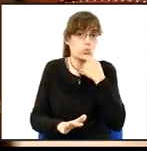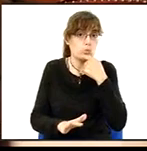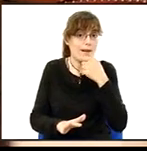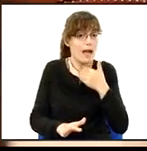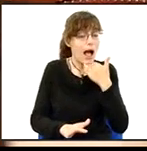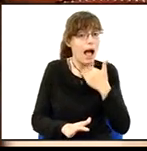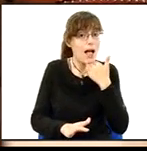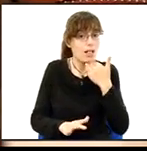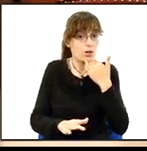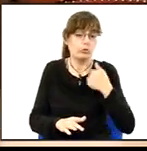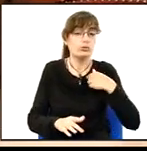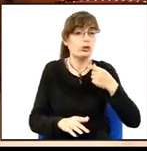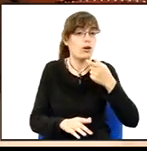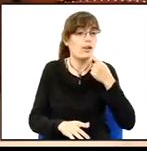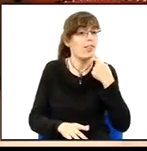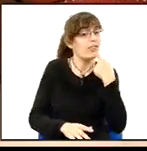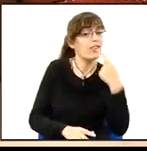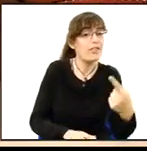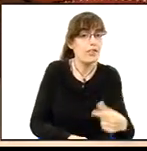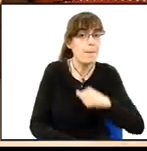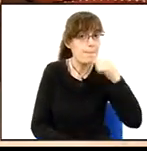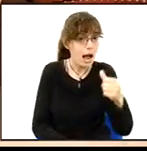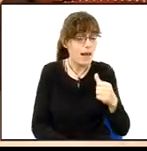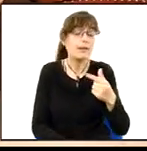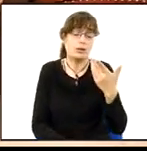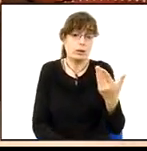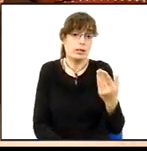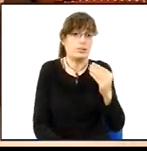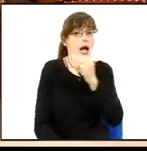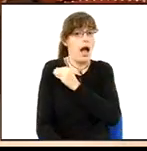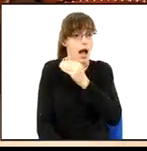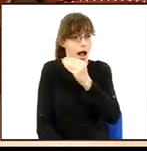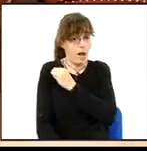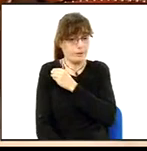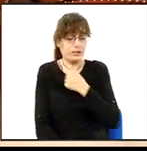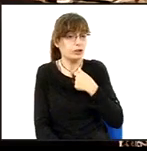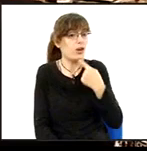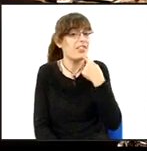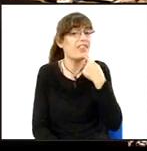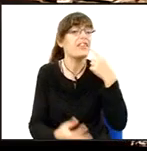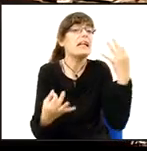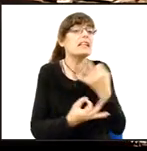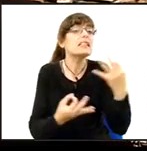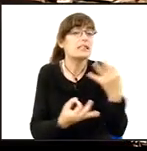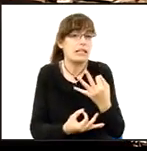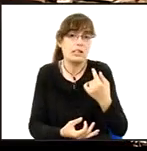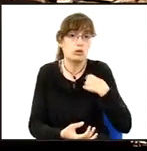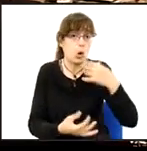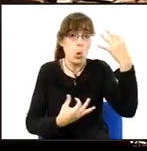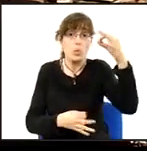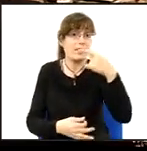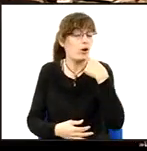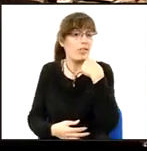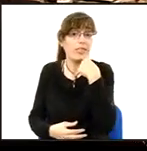que jo hagués dit que estigués mal dita, doncs que ens trobéssim i m'ho digués, què és el que vaig dir. Jo,'única cosa que vaig dir,